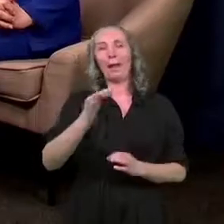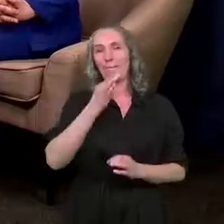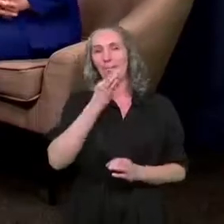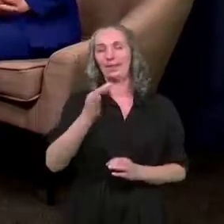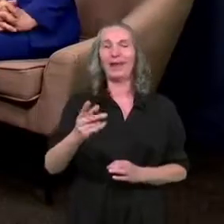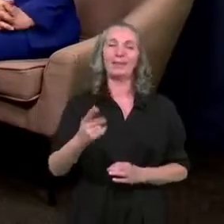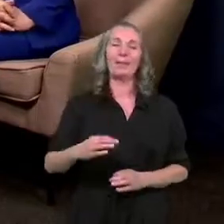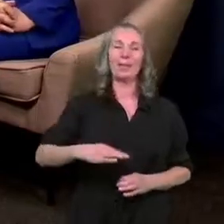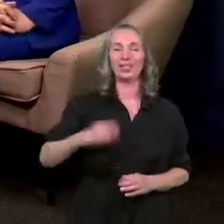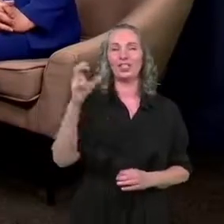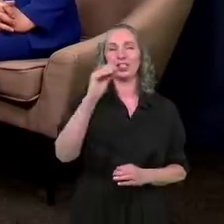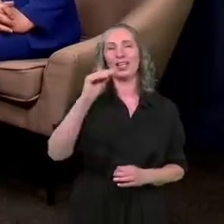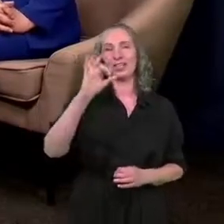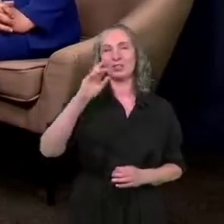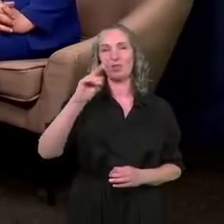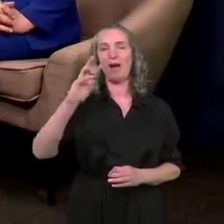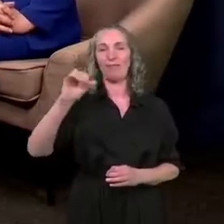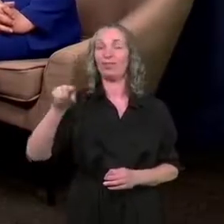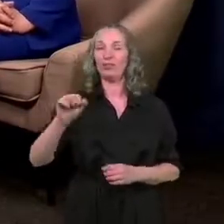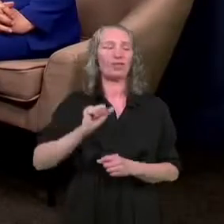Czesławie. To jest bardzo dobre pytanie.